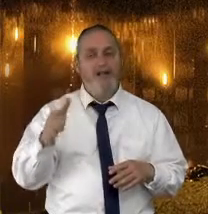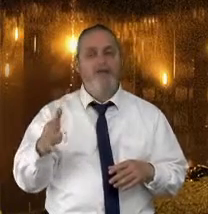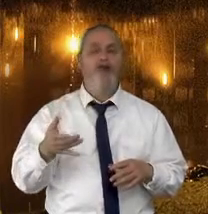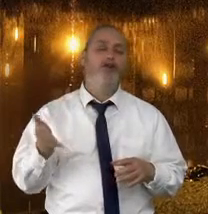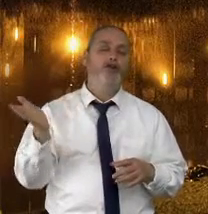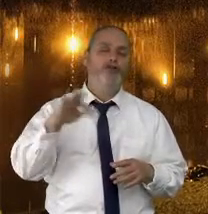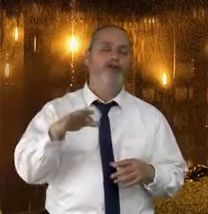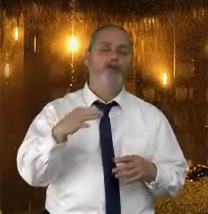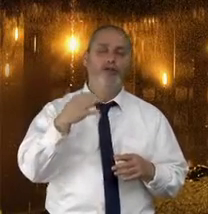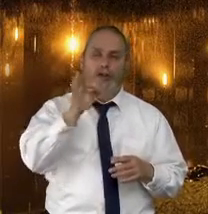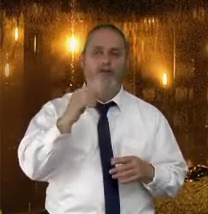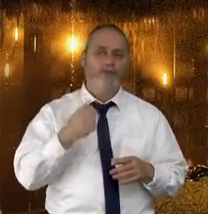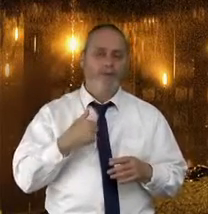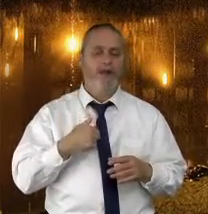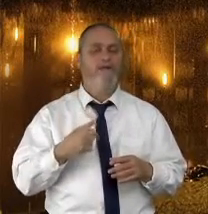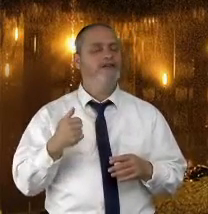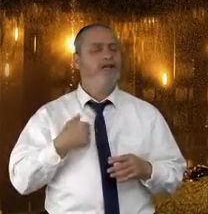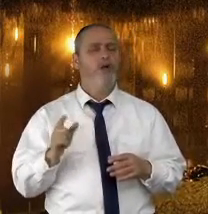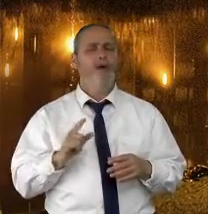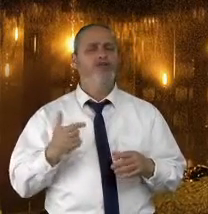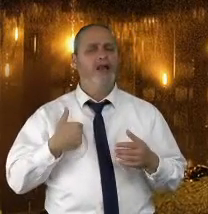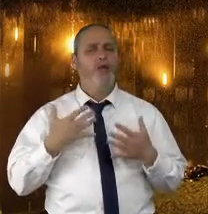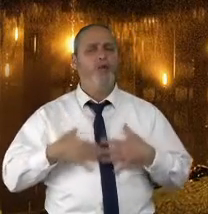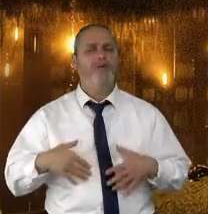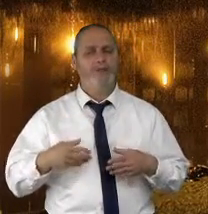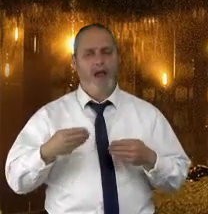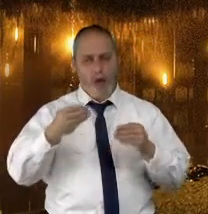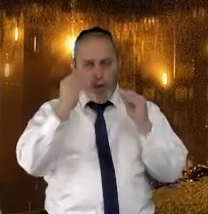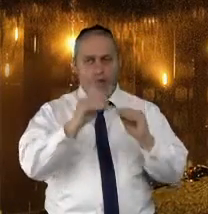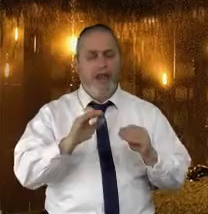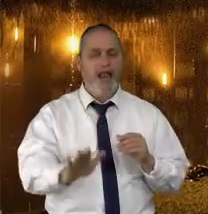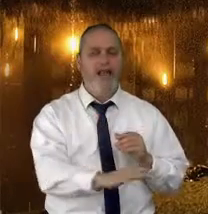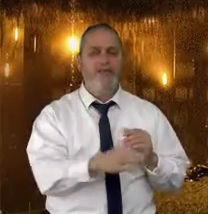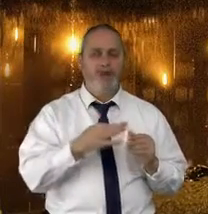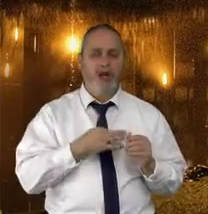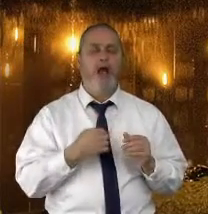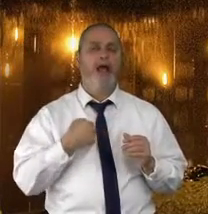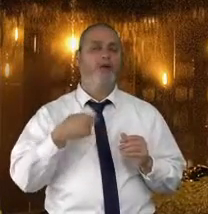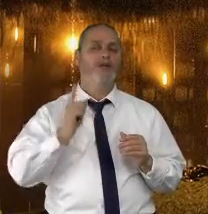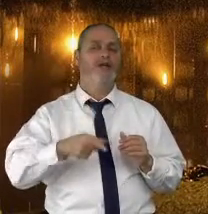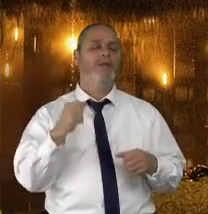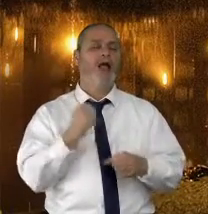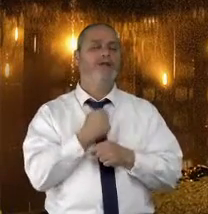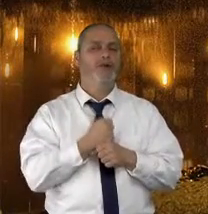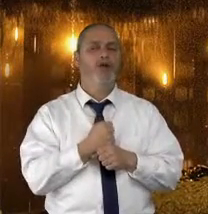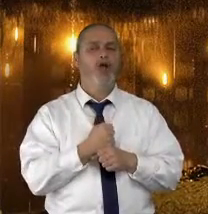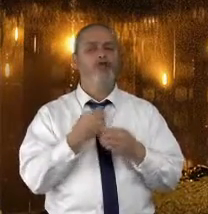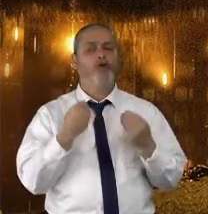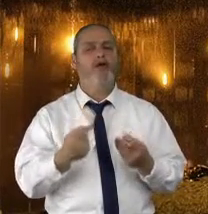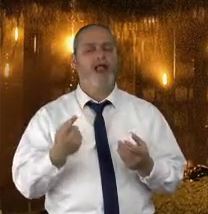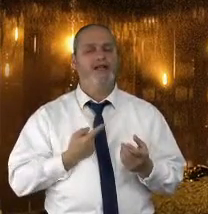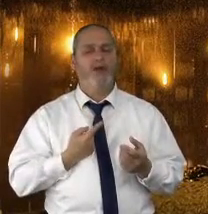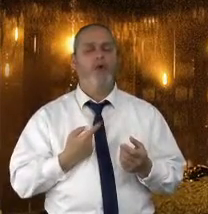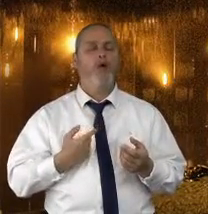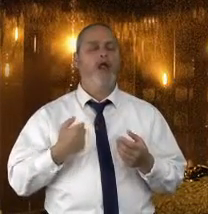המורשת הרגשית שהיינו רוצים להעביר לילדים שלנו. לכן, בואו ונעשה לעצמנו טובה, בואו ונעשה טובה לבני